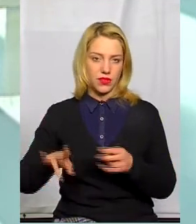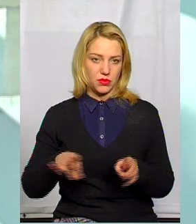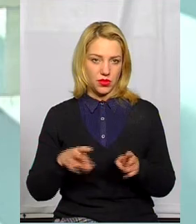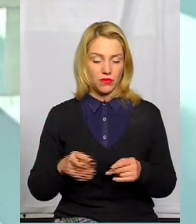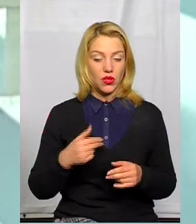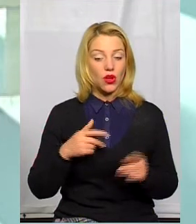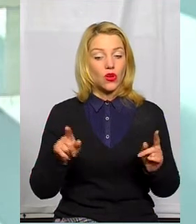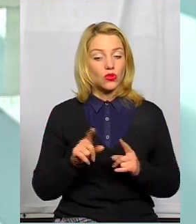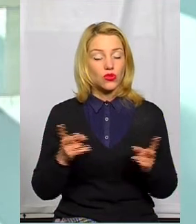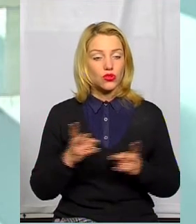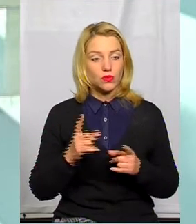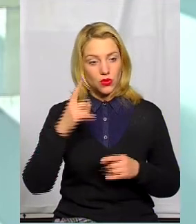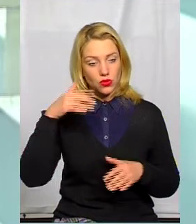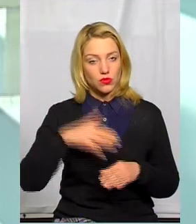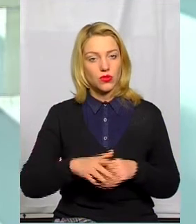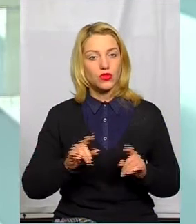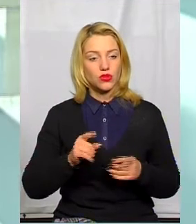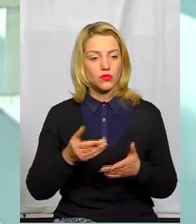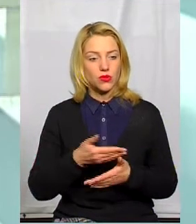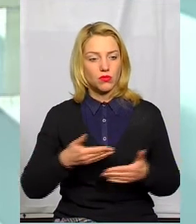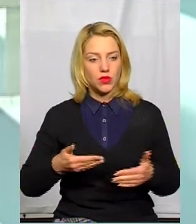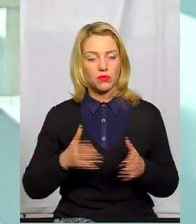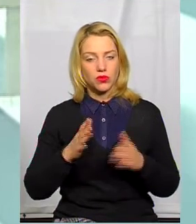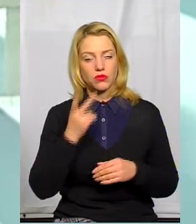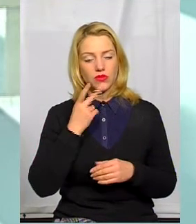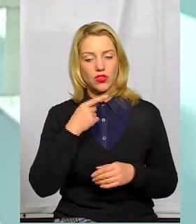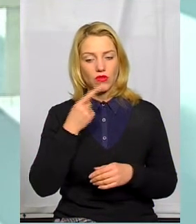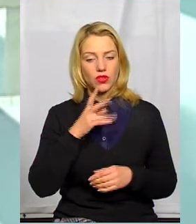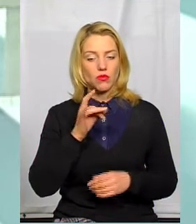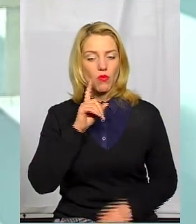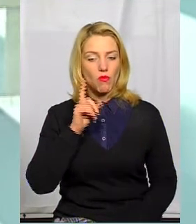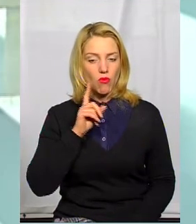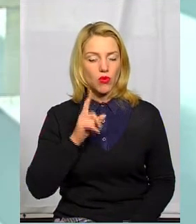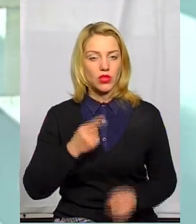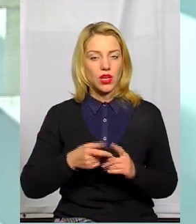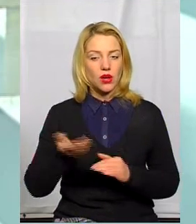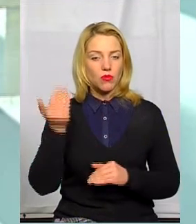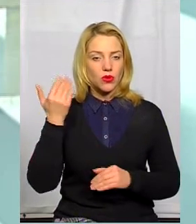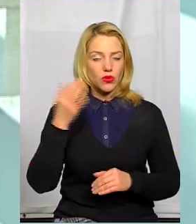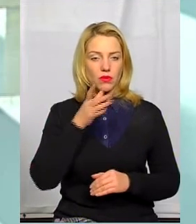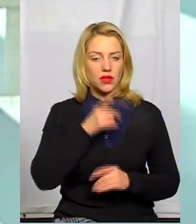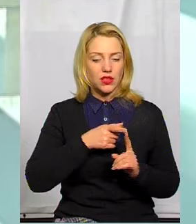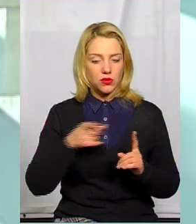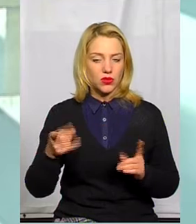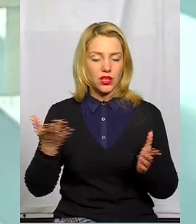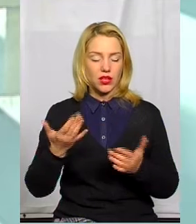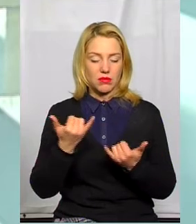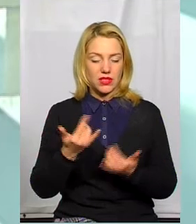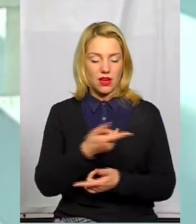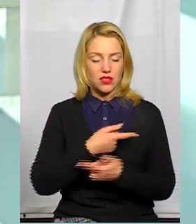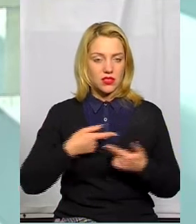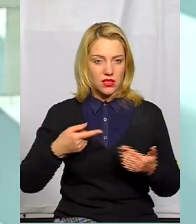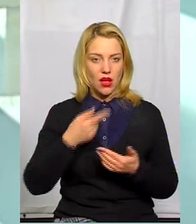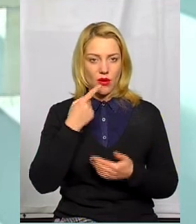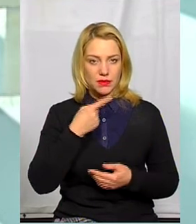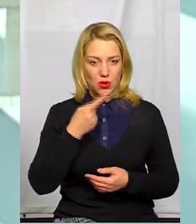щоб ми розуміли, чому ми завжди будемо говорити про молоді, особливо про той період, про який ми зараз спілкуємося,